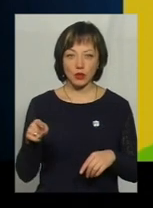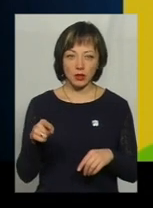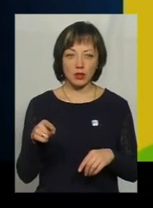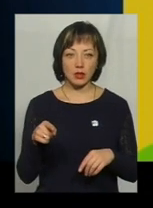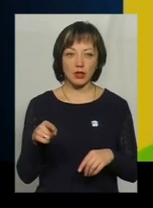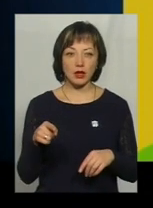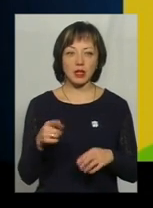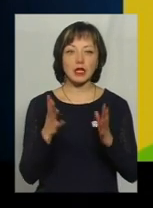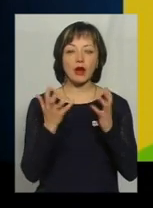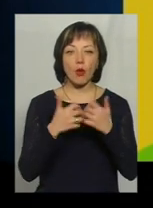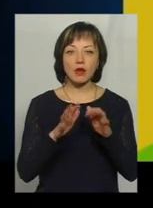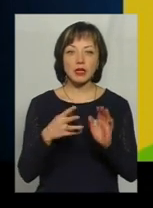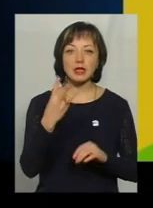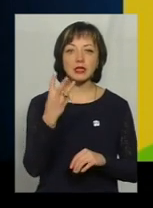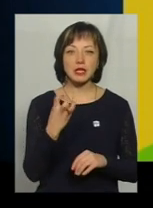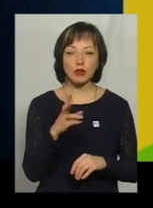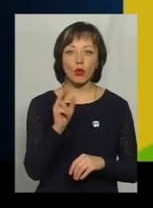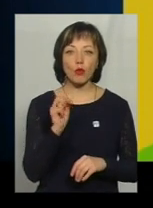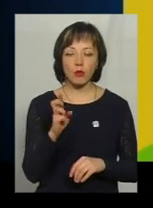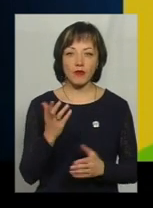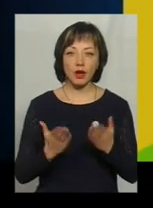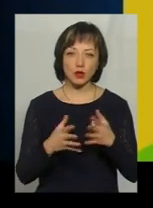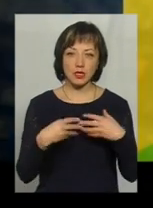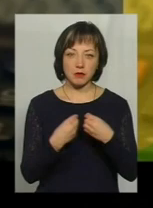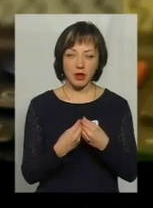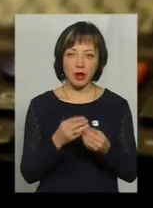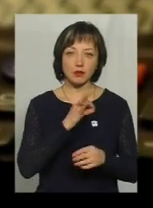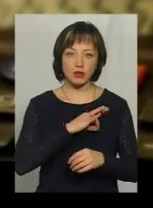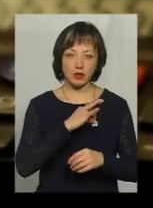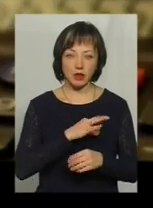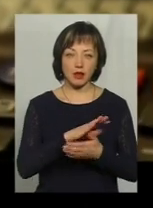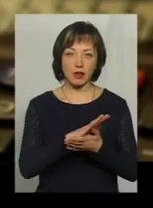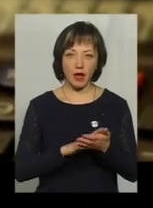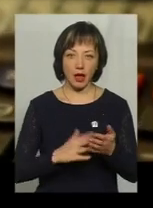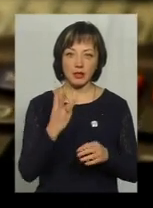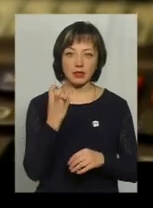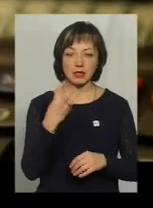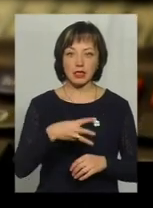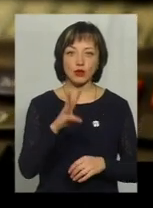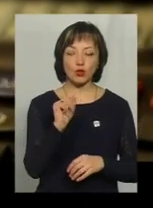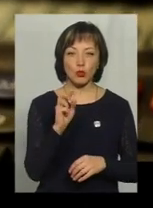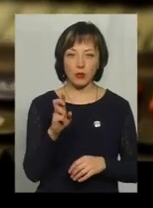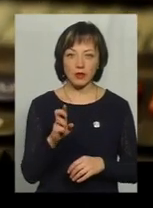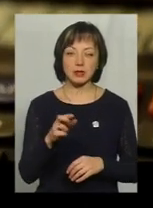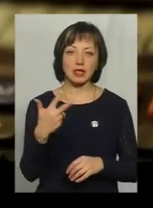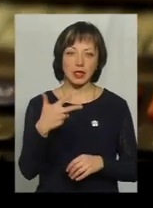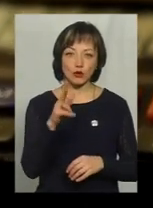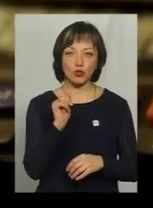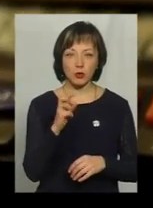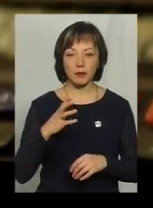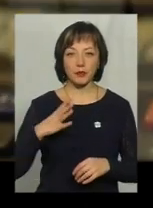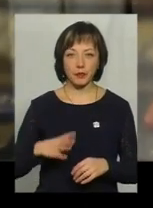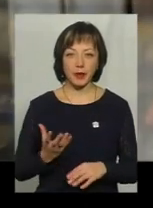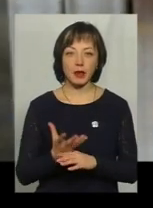нараховуватимуть тільки на 300 кубів. Якщо сім'я буде споживати і далі 330 кубів, за 30 кубів вже